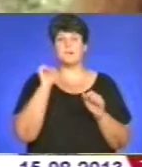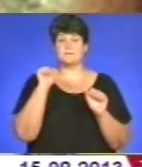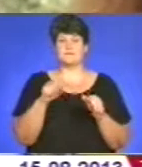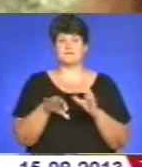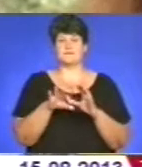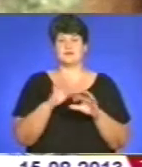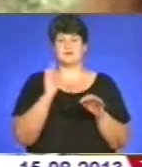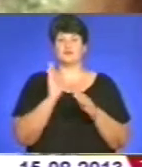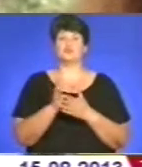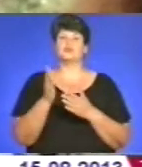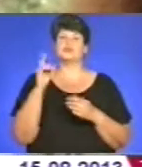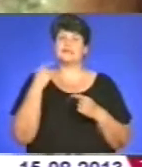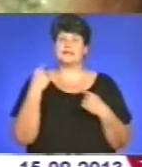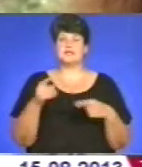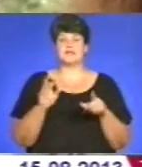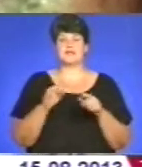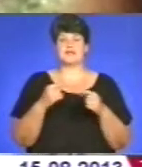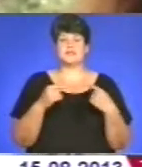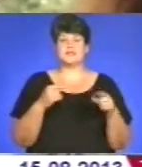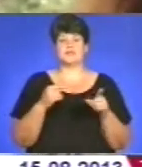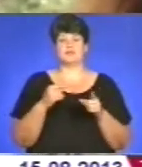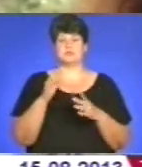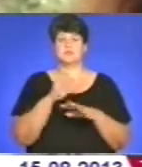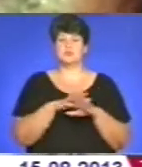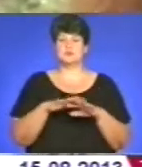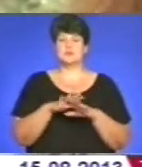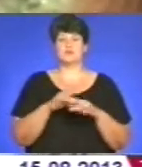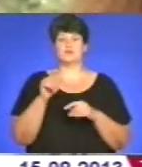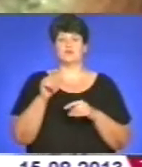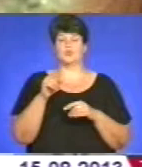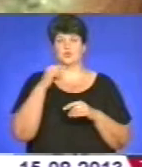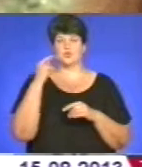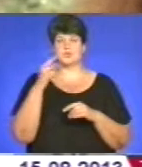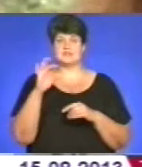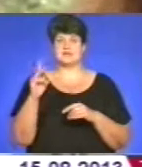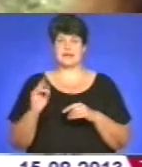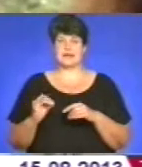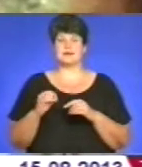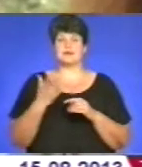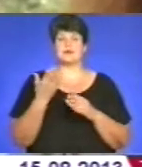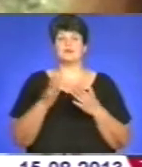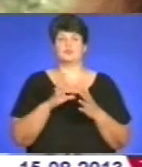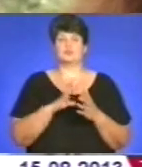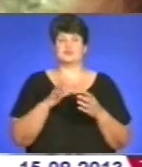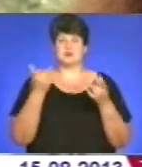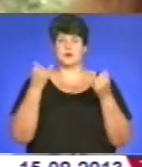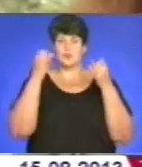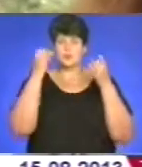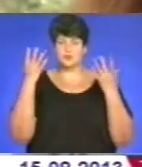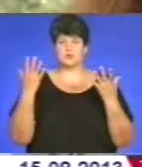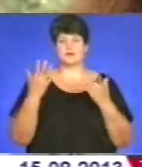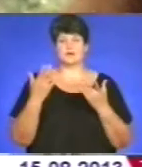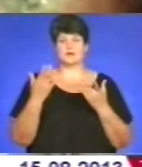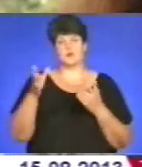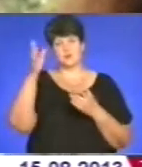іншим. І як взагалі відрізнялося суспільство руське в дохристиянські часи, наскільки воно стало гуманнішим, наскільки воно стало